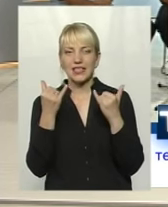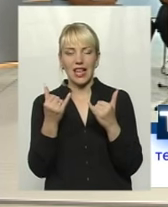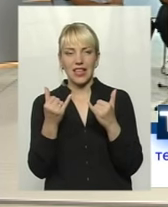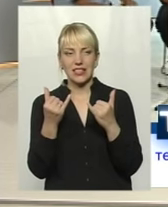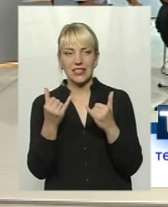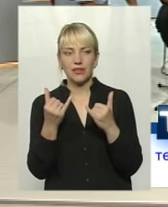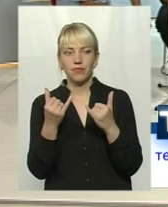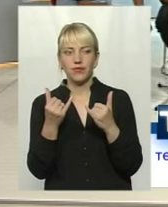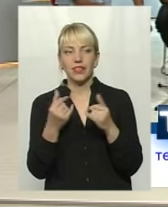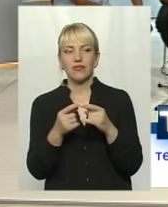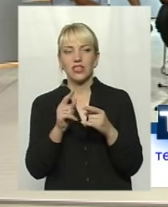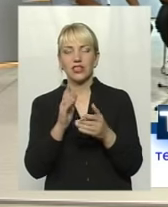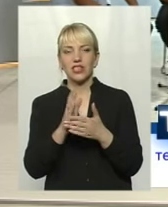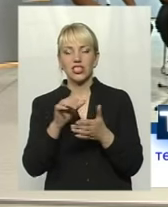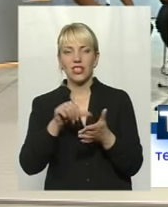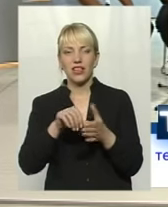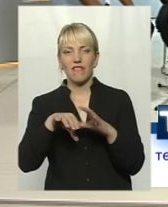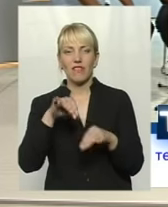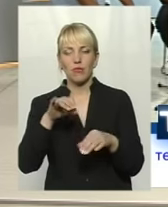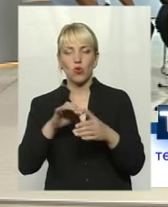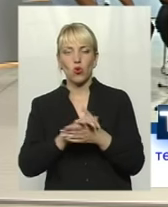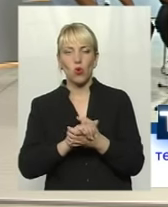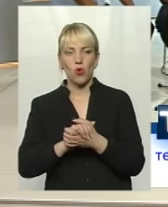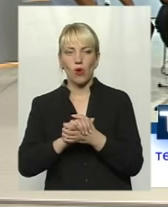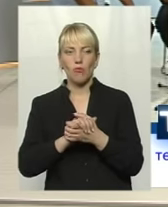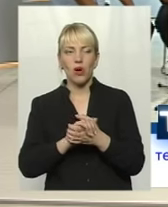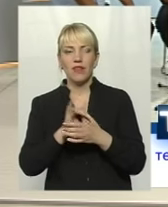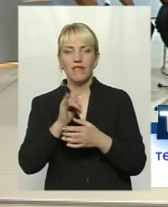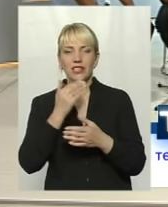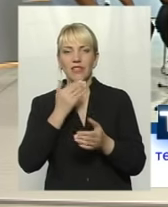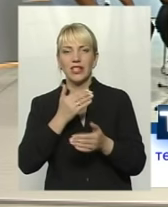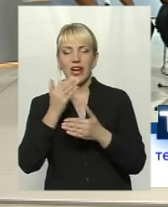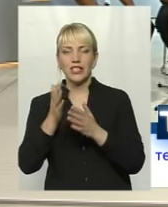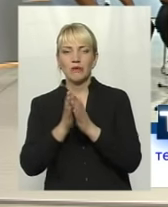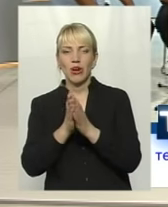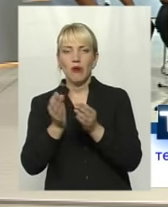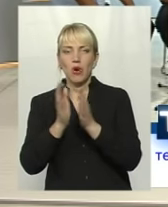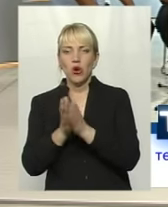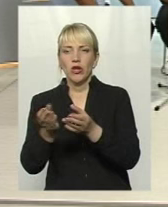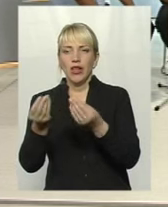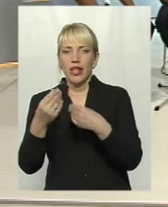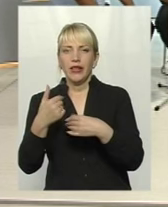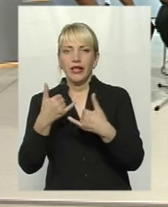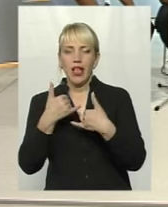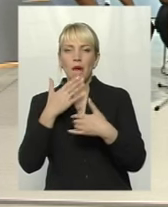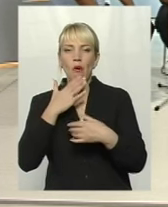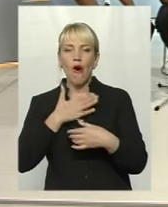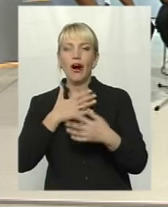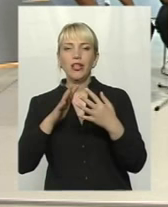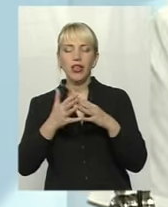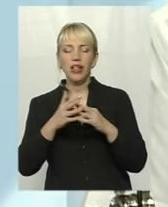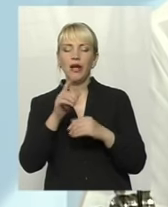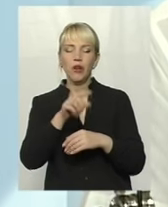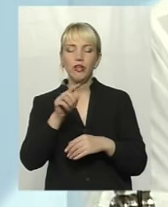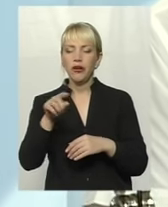виконкому, але він, як от сказав Сергій Віталійович, він звертається з проханням, прошу надати для мого села друге, п'яте, десяте